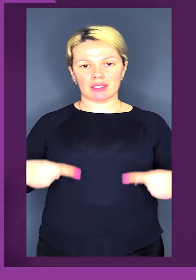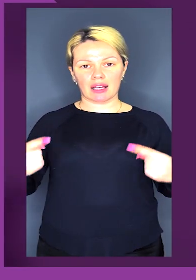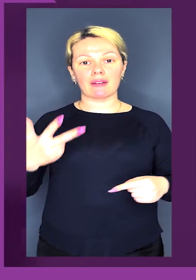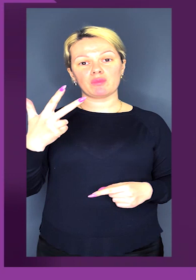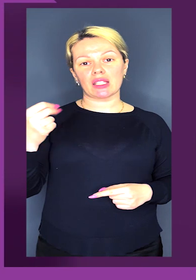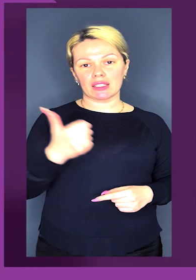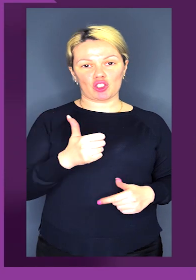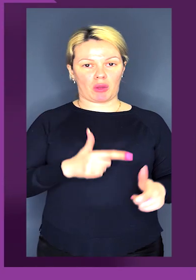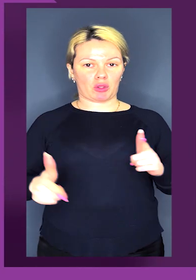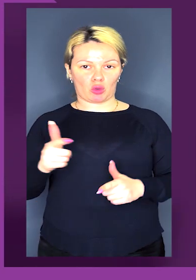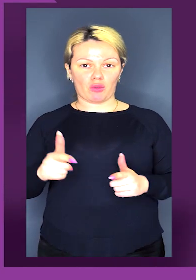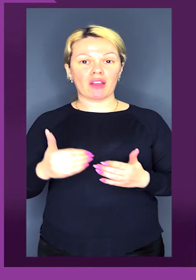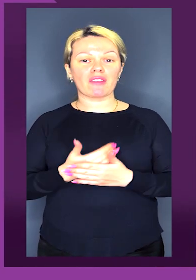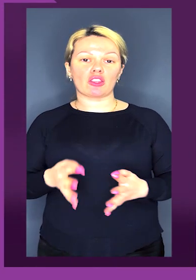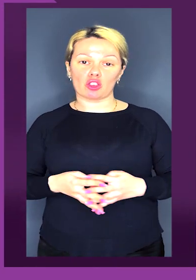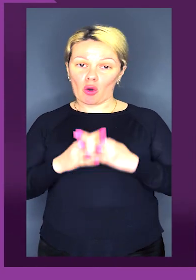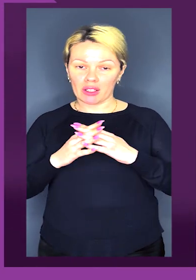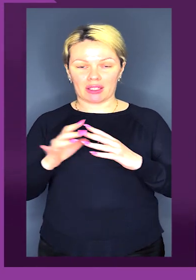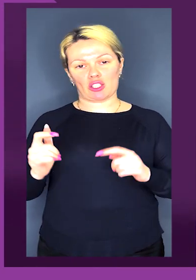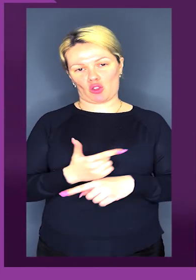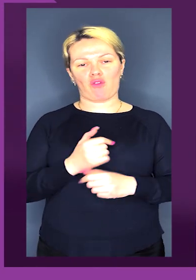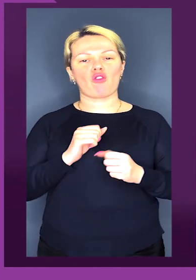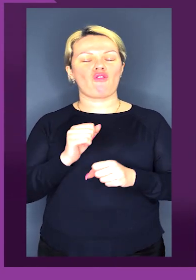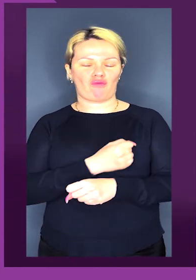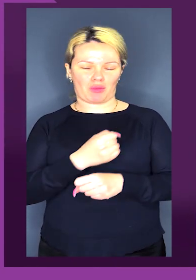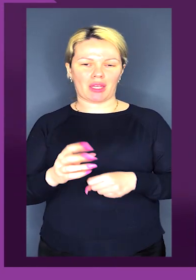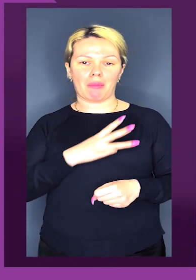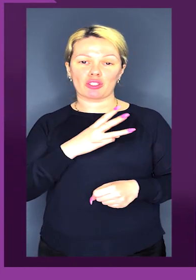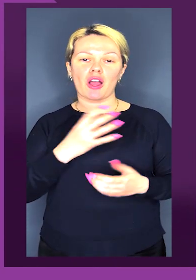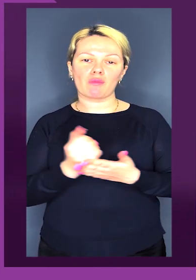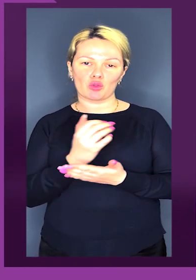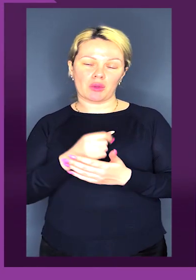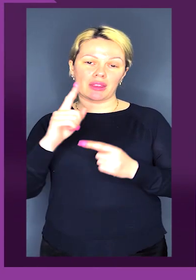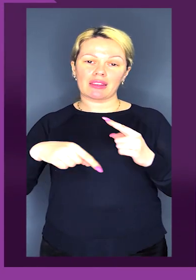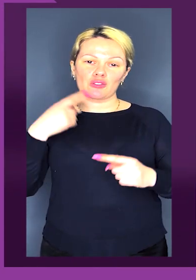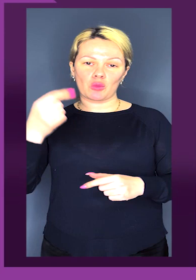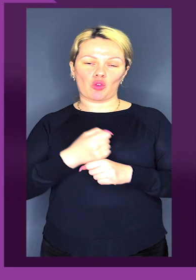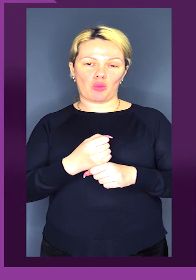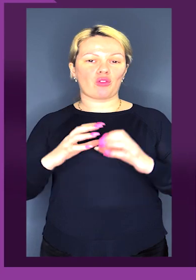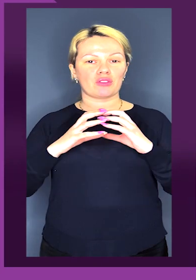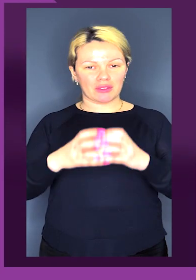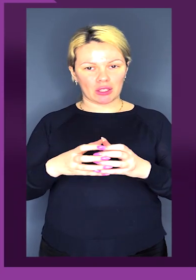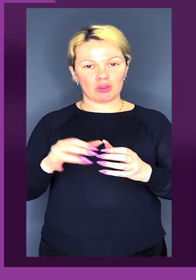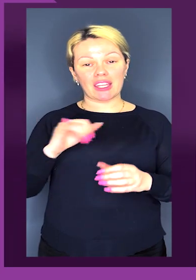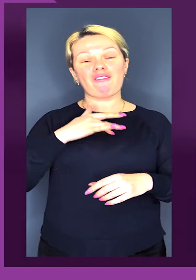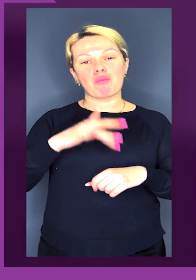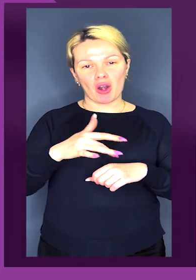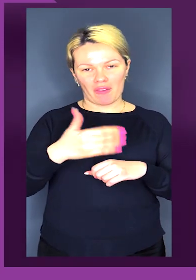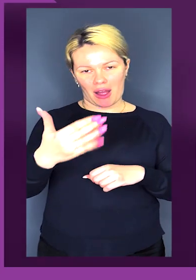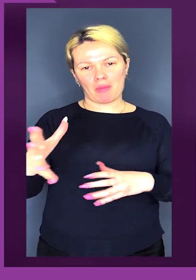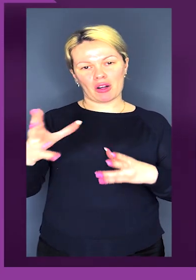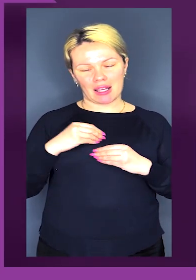візках 3 тижні підготовки, відновлення і знову вбій. Бажаємо успішів на наступному Кубку світу і